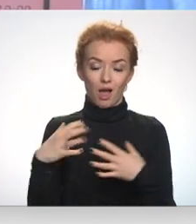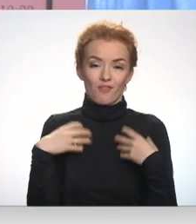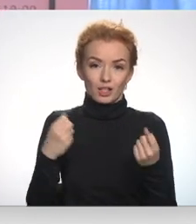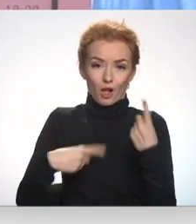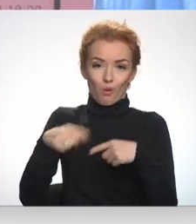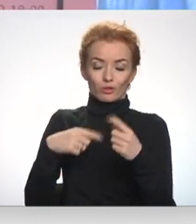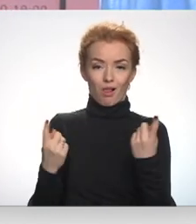Dāca Siliņa, Artis Super ET.